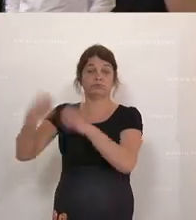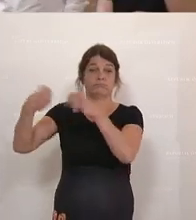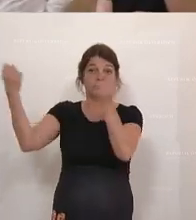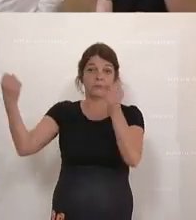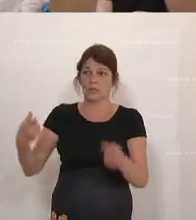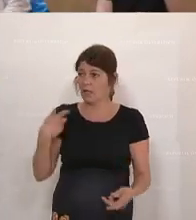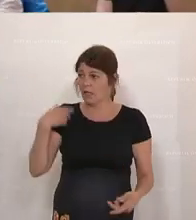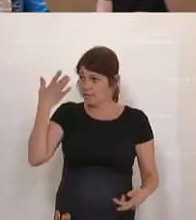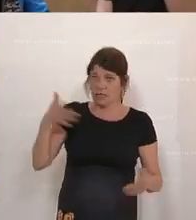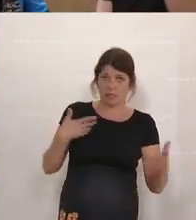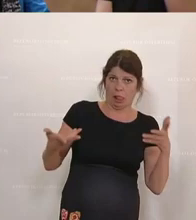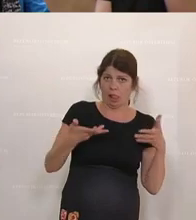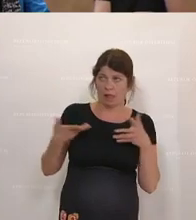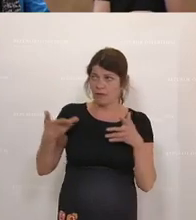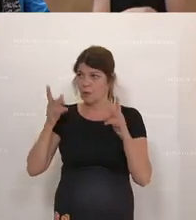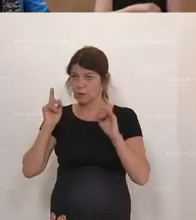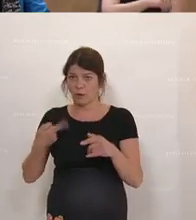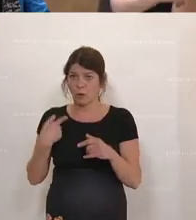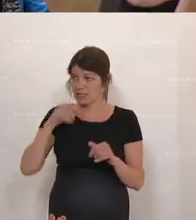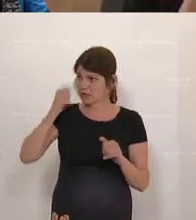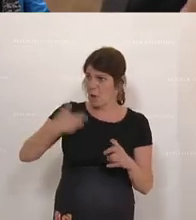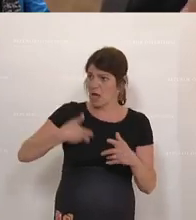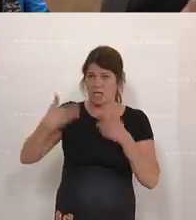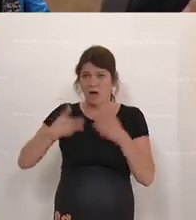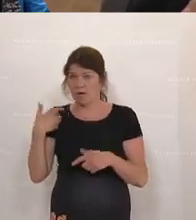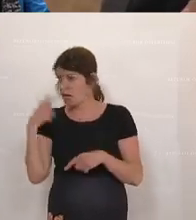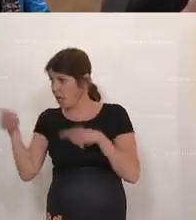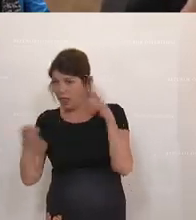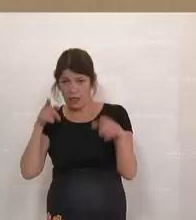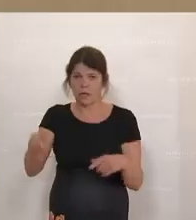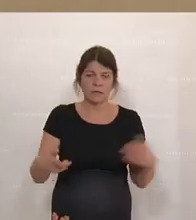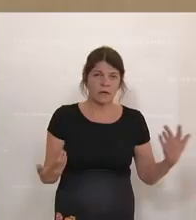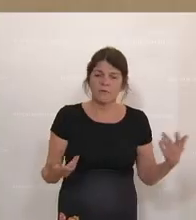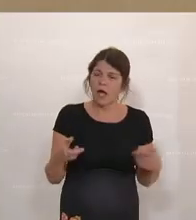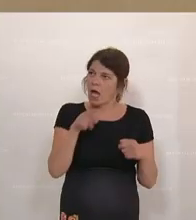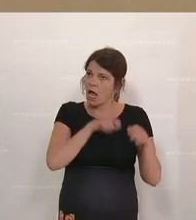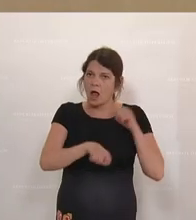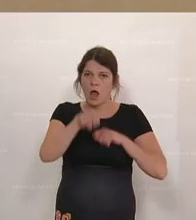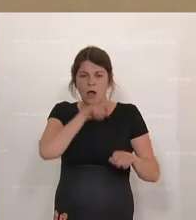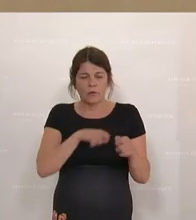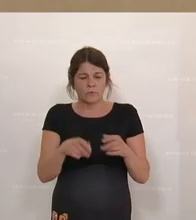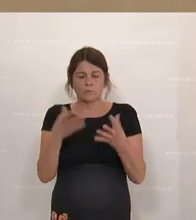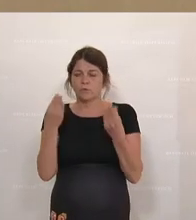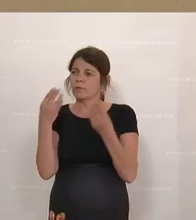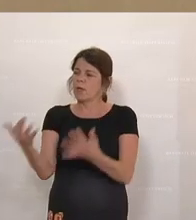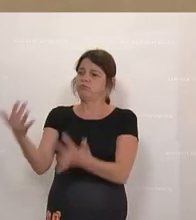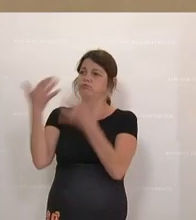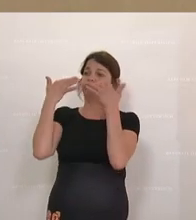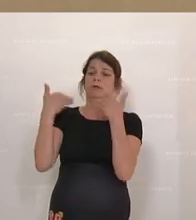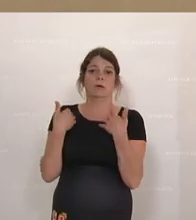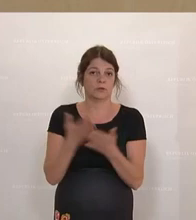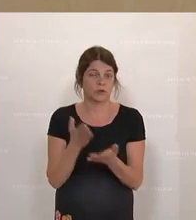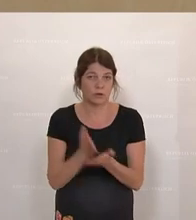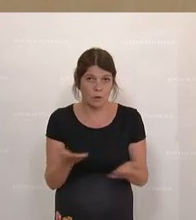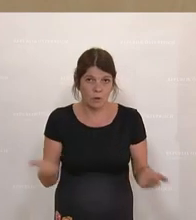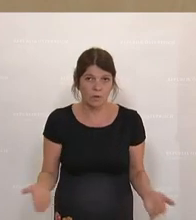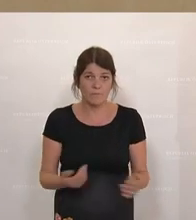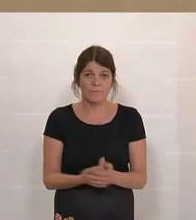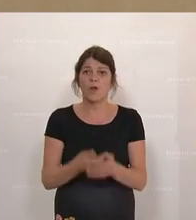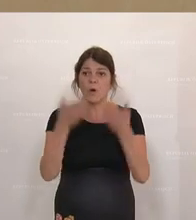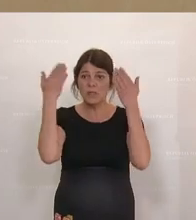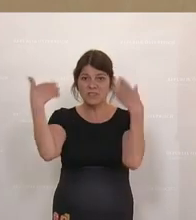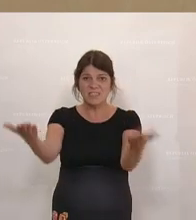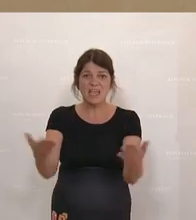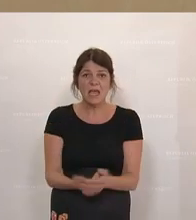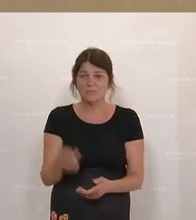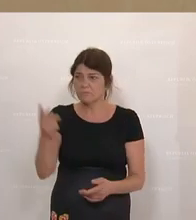schon gar nicht mehr weiß, wo man sich zuerst darüber aufregen soll, weil es eine korruptive Reizüberflutung in diesem Land gibt. Und Sie sind